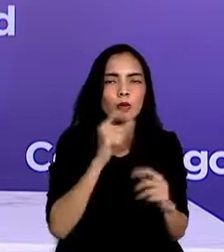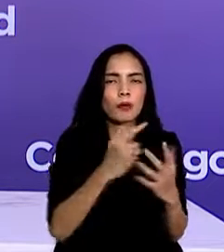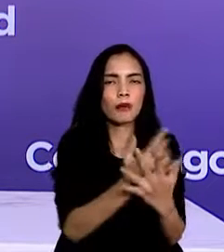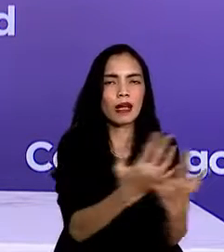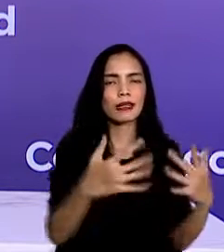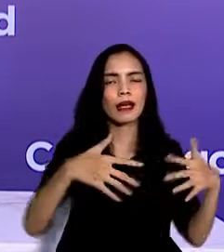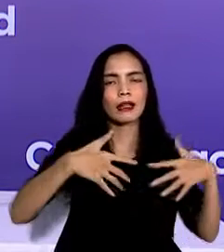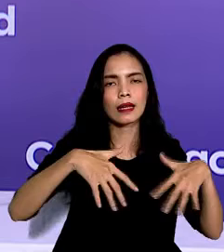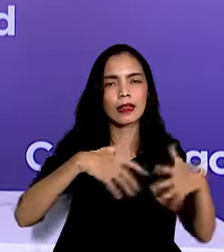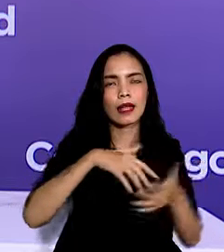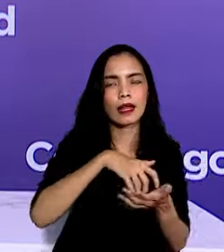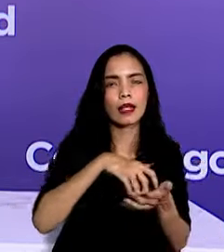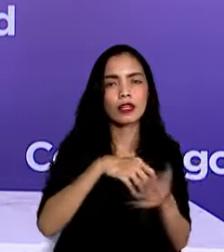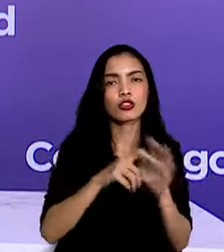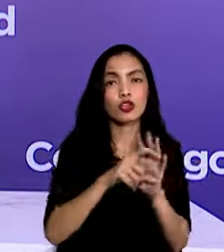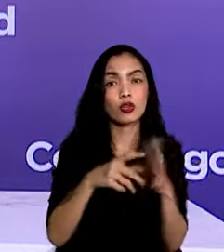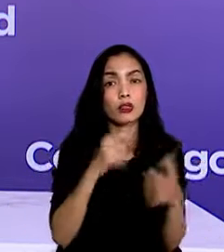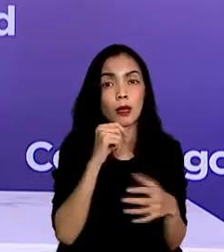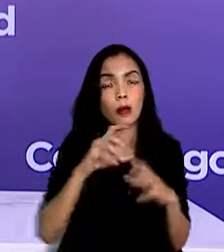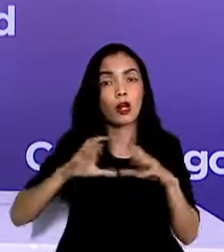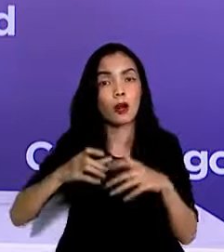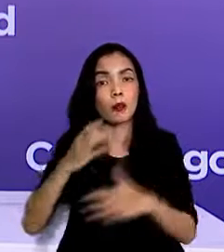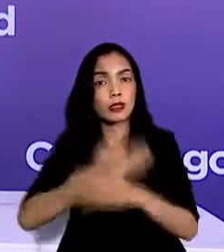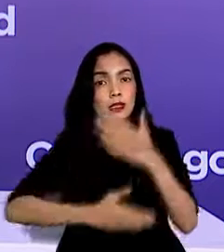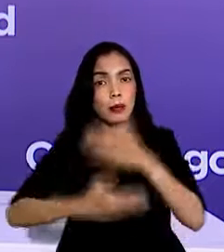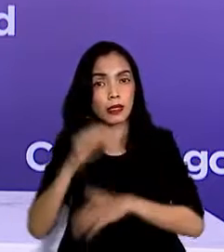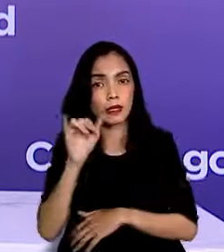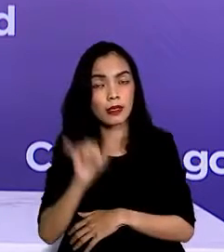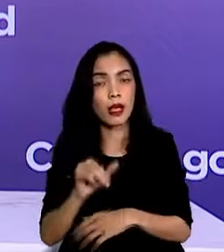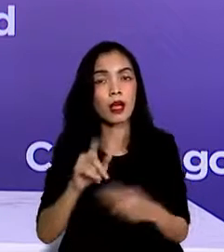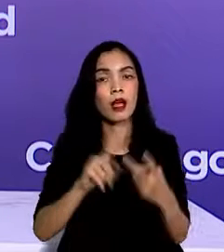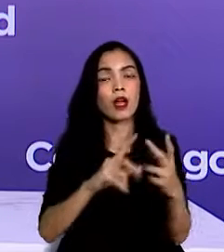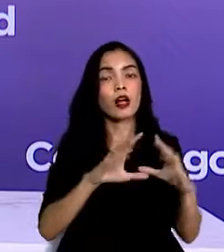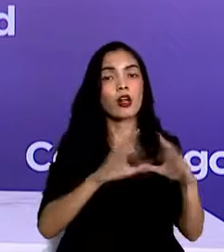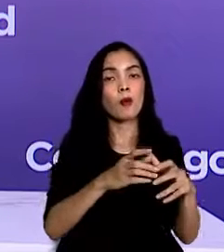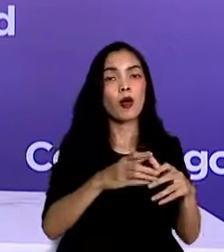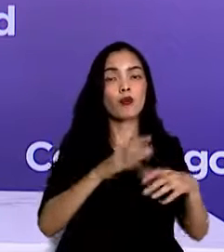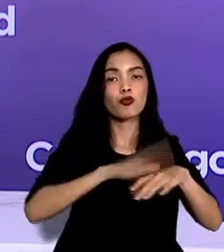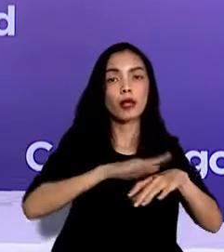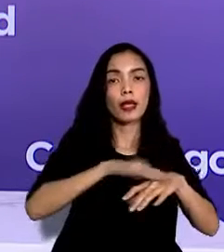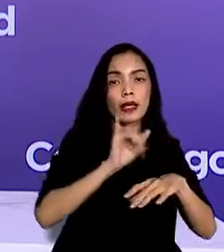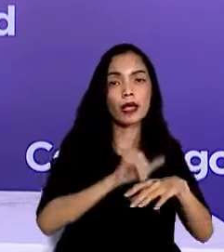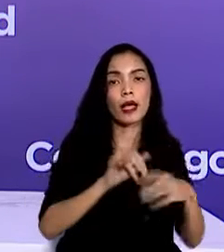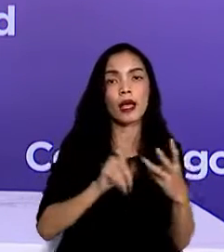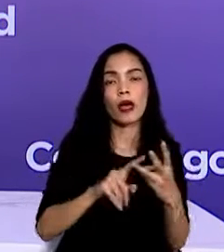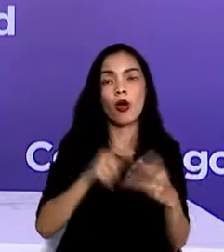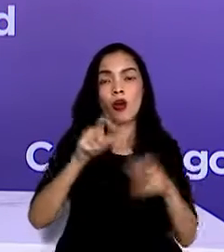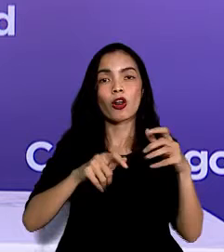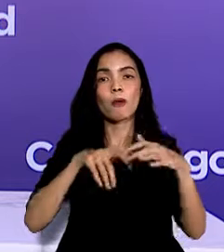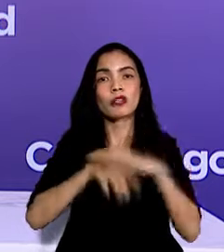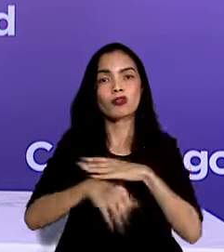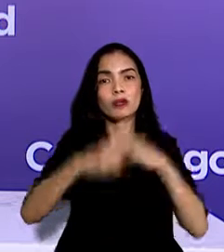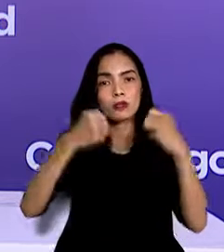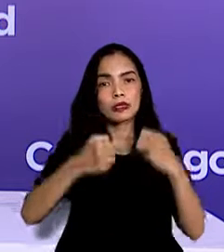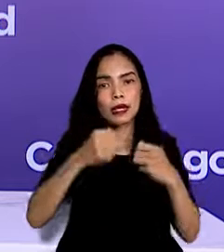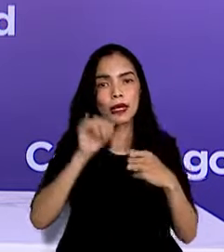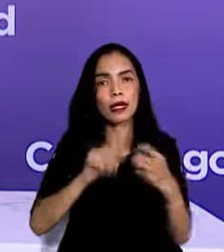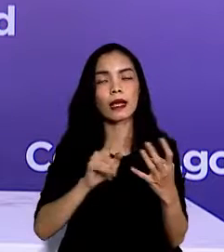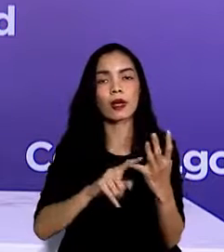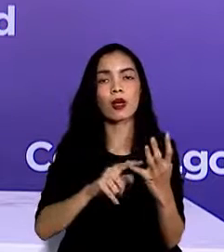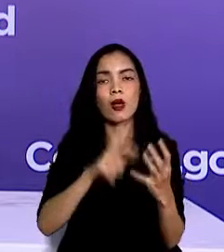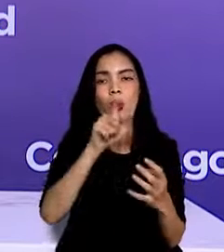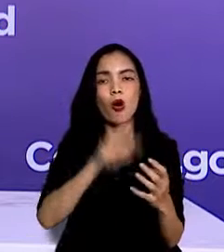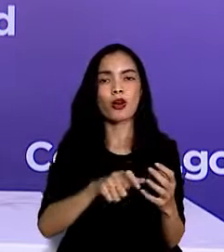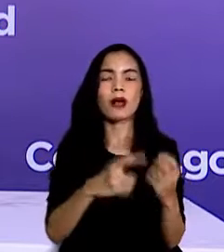seperti kelompok penyandang disabilitas, masyarakat adat, penghuni lembaga pemasyarakatan, penyandang